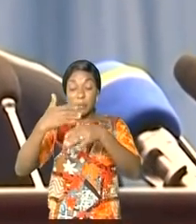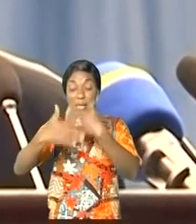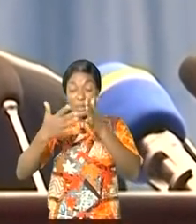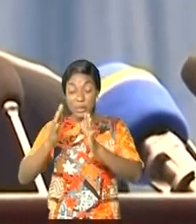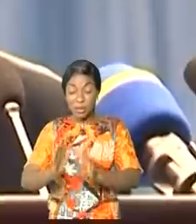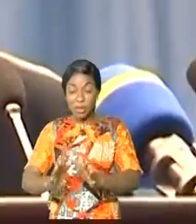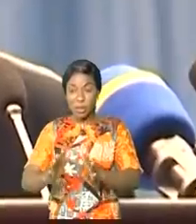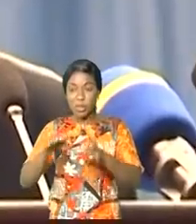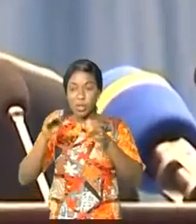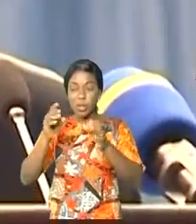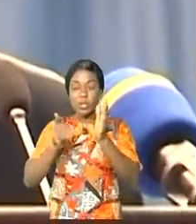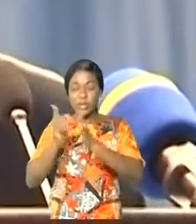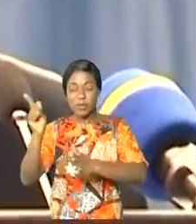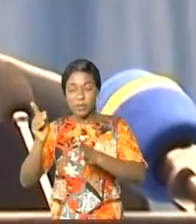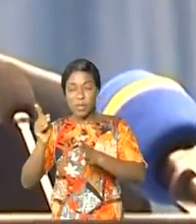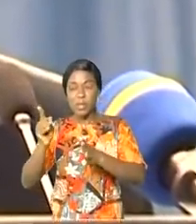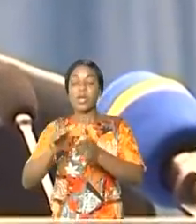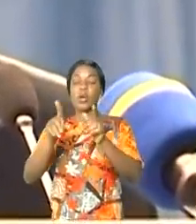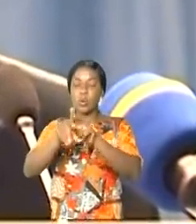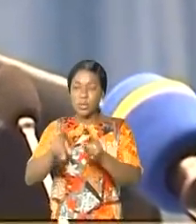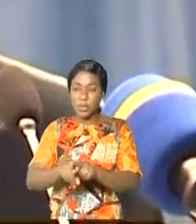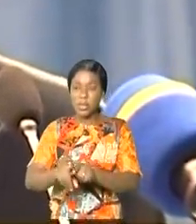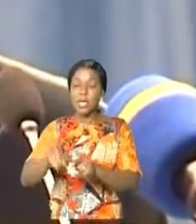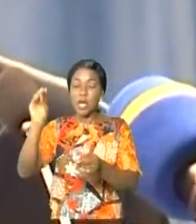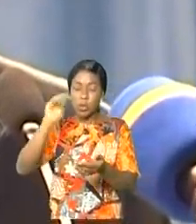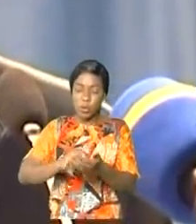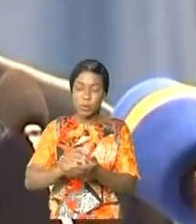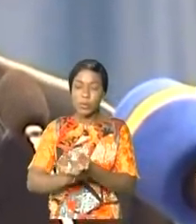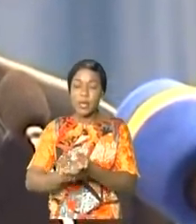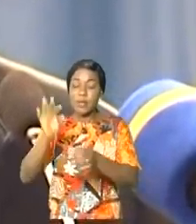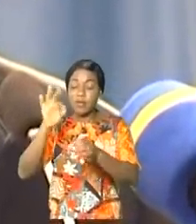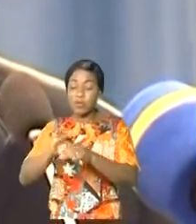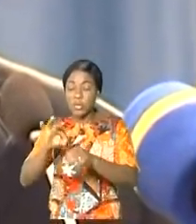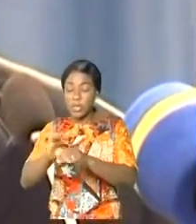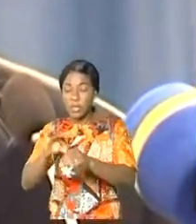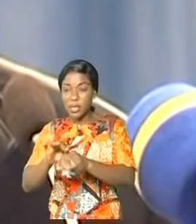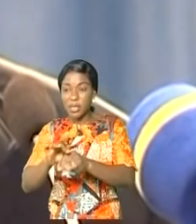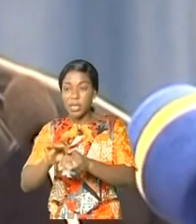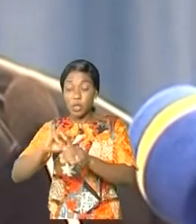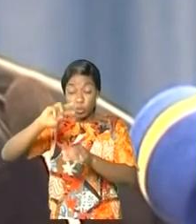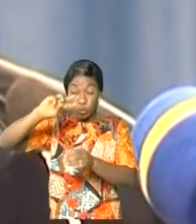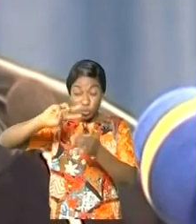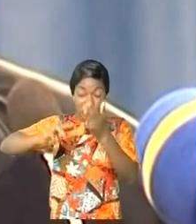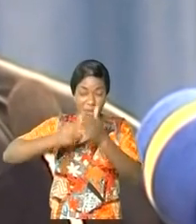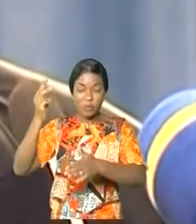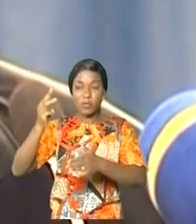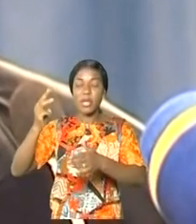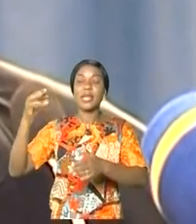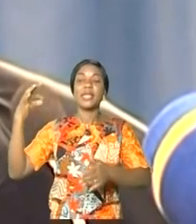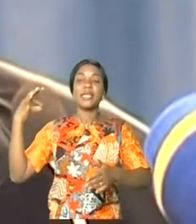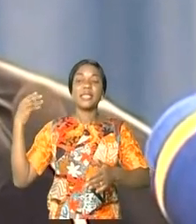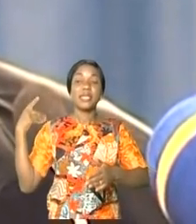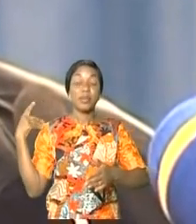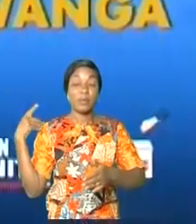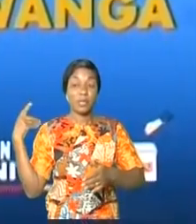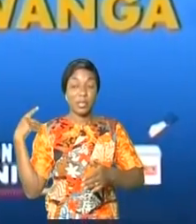sera élu député national pour la troisième fois successive dans la circonscription des Kengé, territoire dans